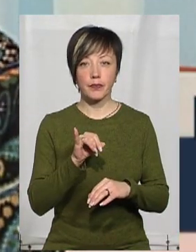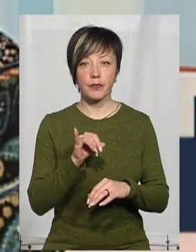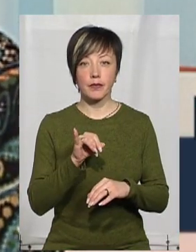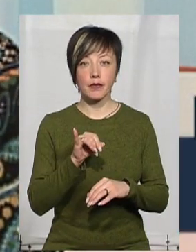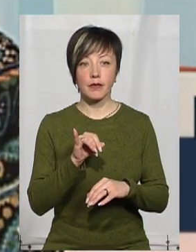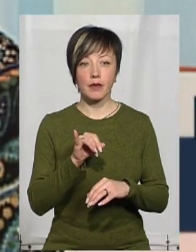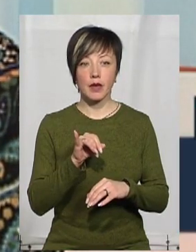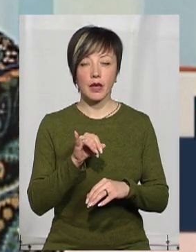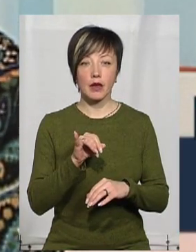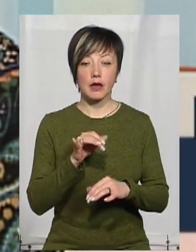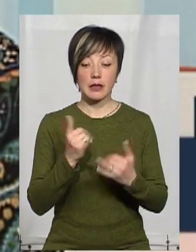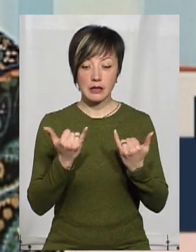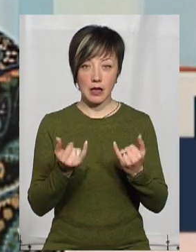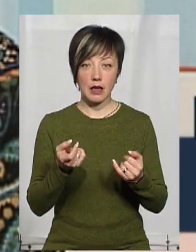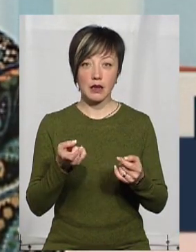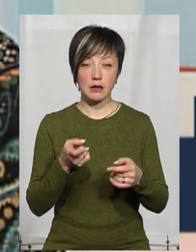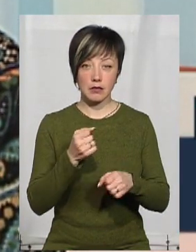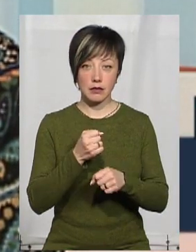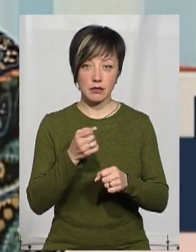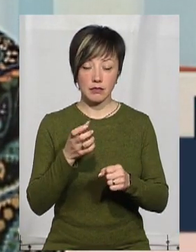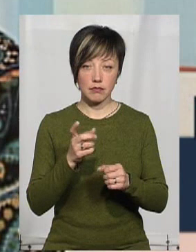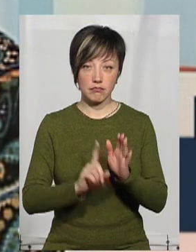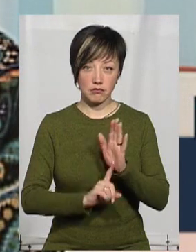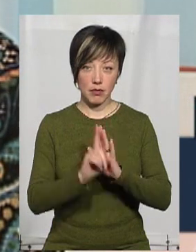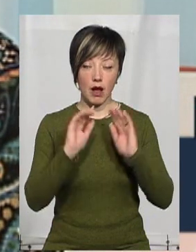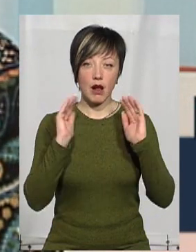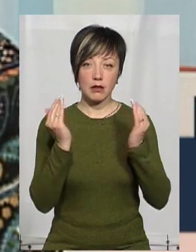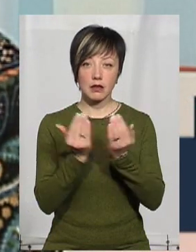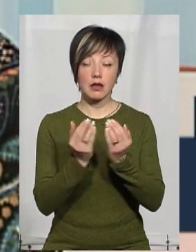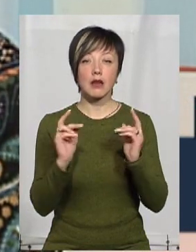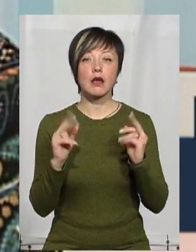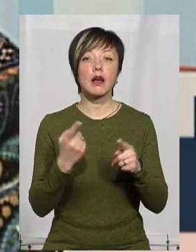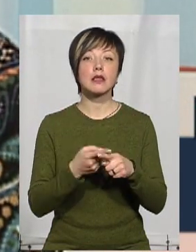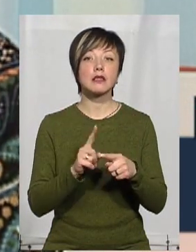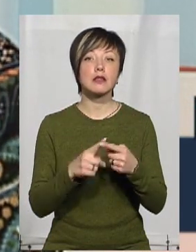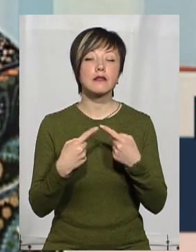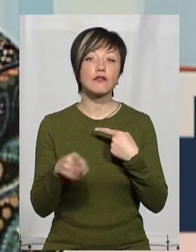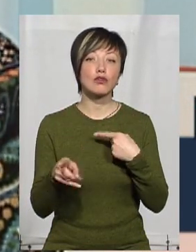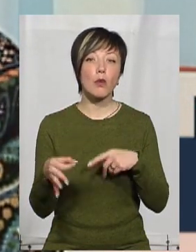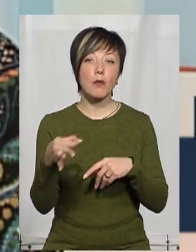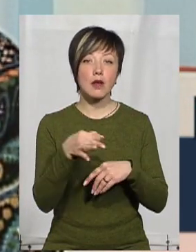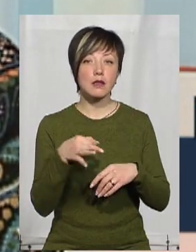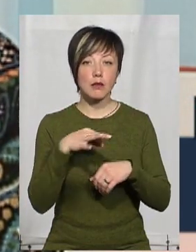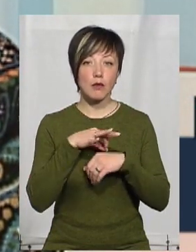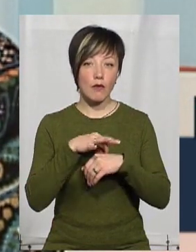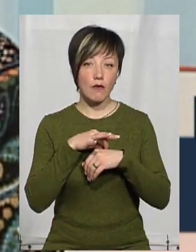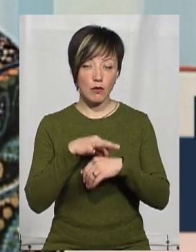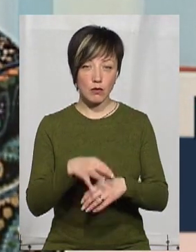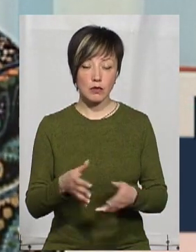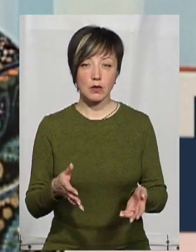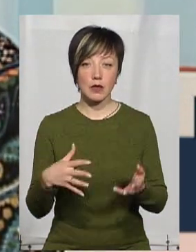діючого карантину, як це в інших областях проходить,